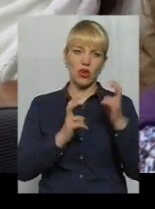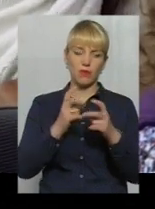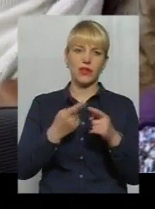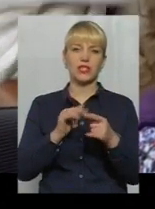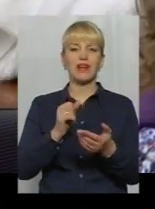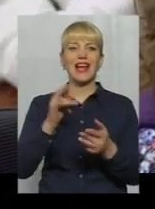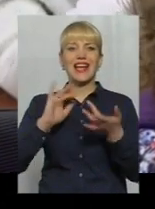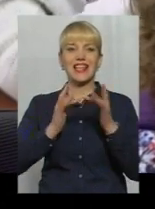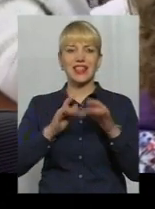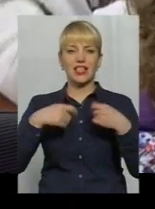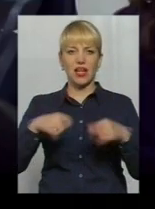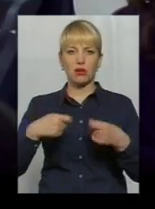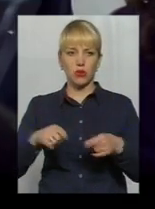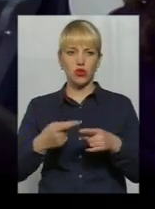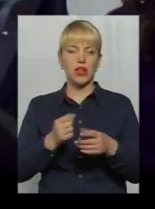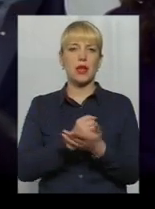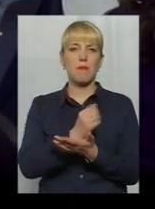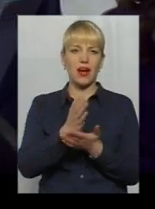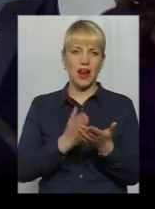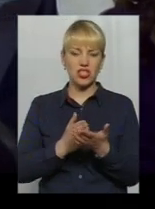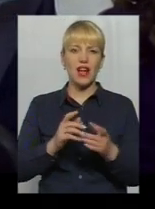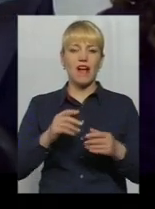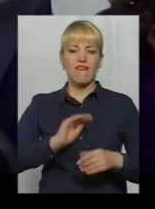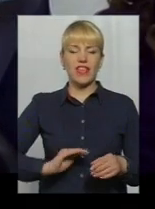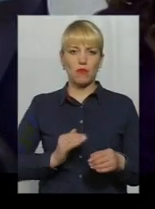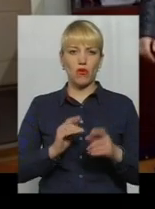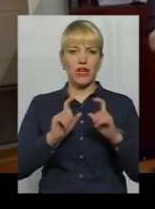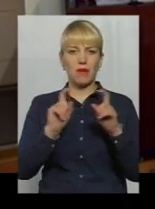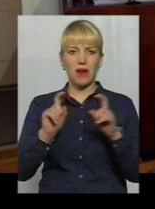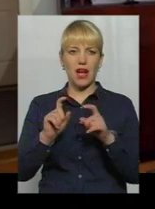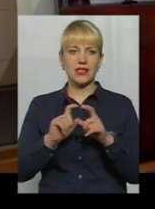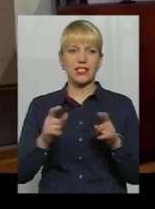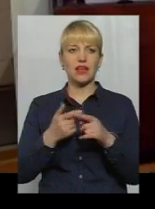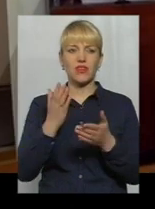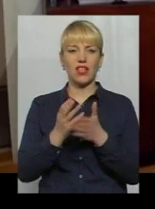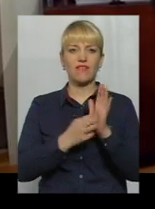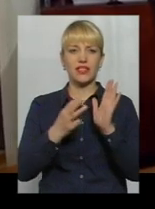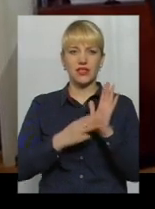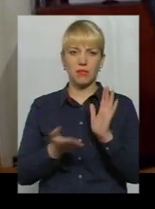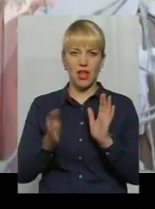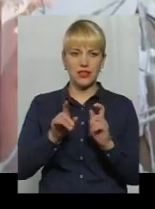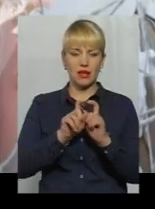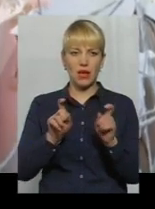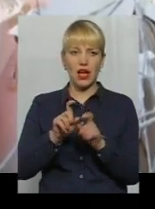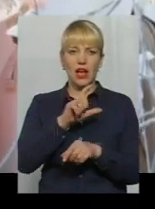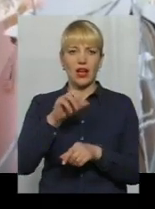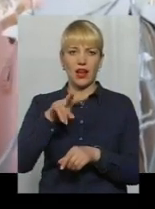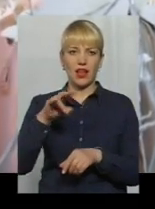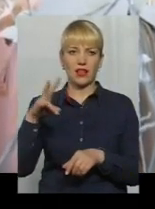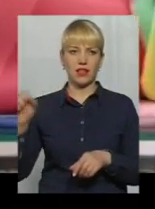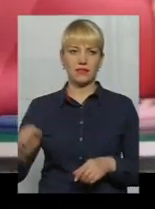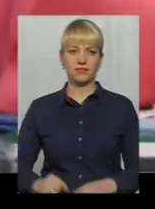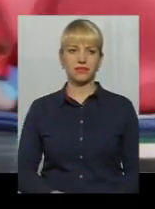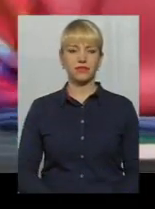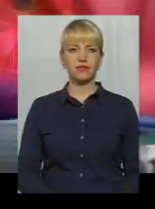інтернет-продажі та мережа фірмових магазинів. В Україні нараховується 18 брендових магазинів торгової марки «Хелена».